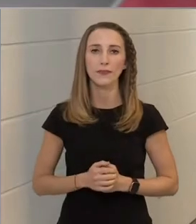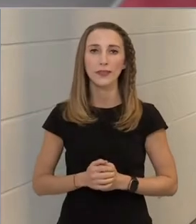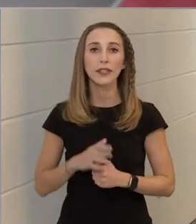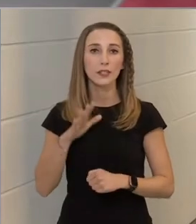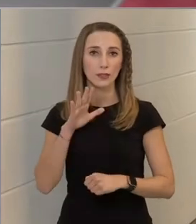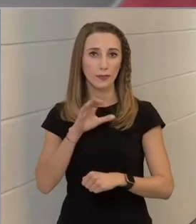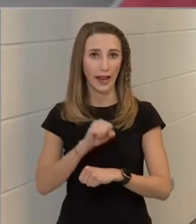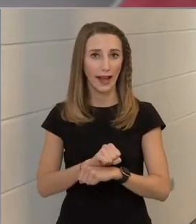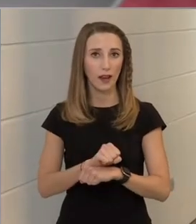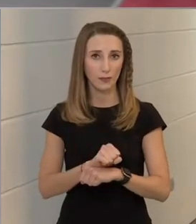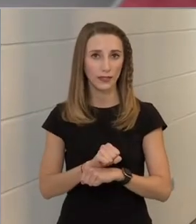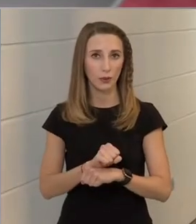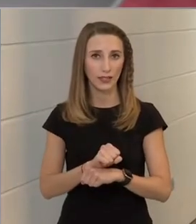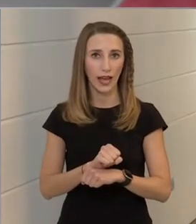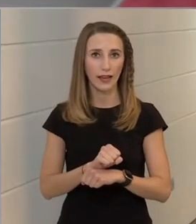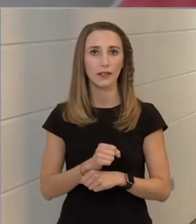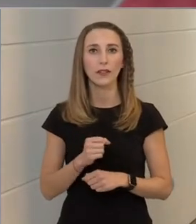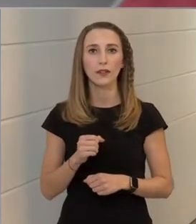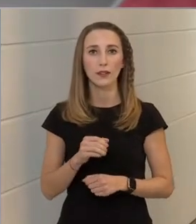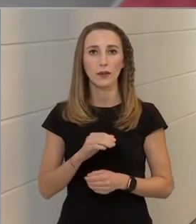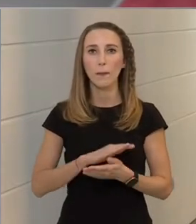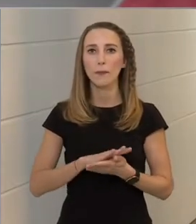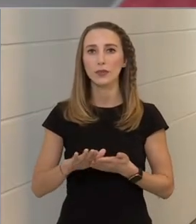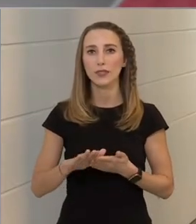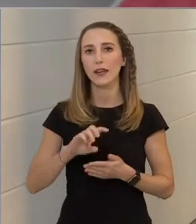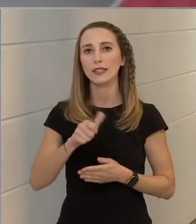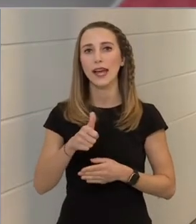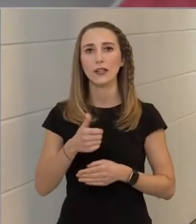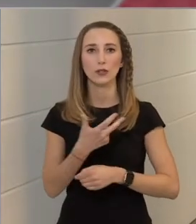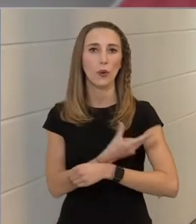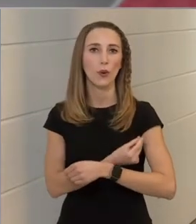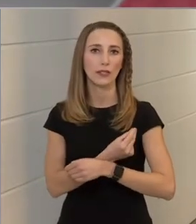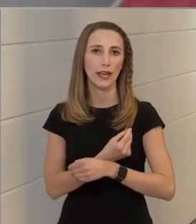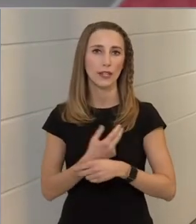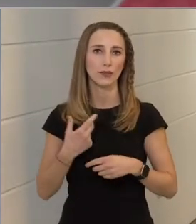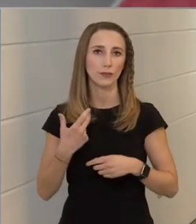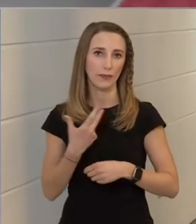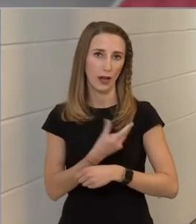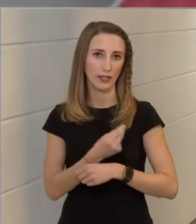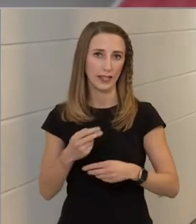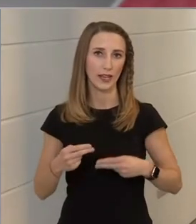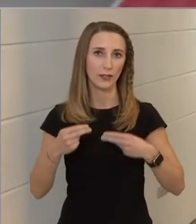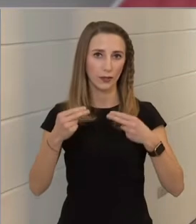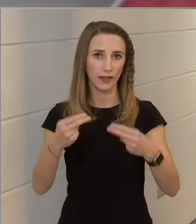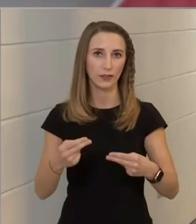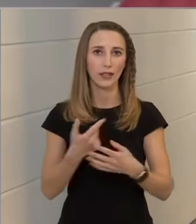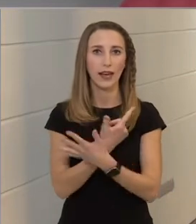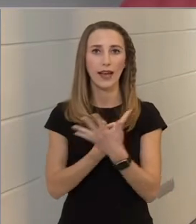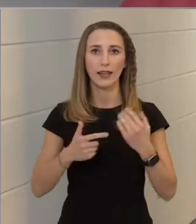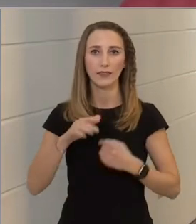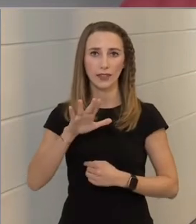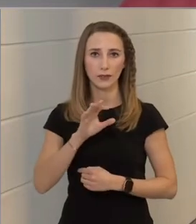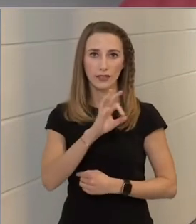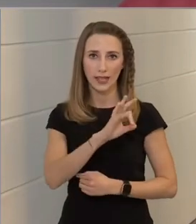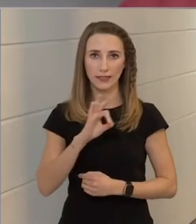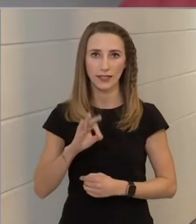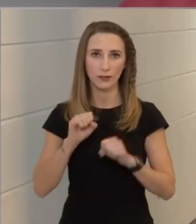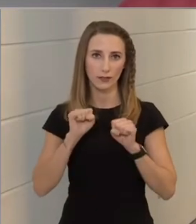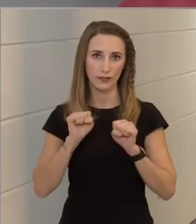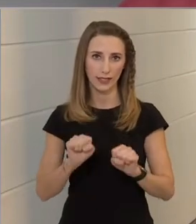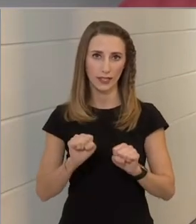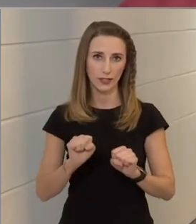állapították meg, hogy pusztán az első oltás beadását követően 75 százalékos